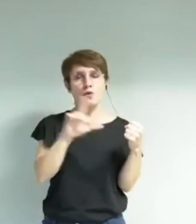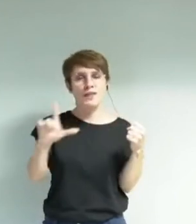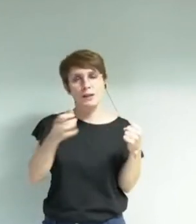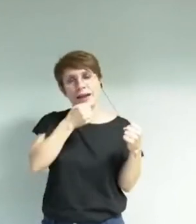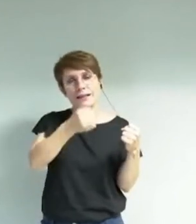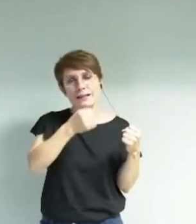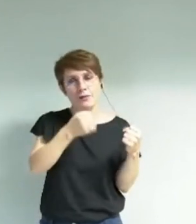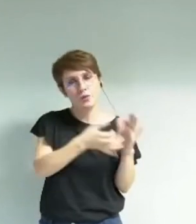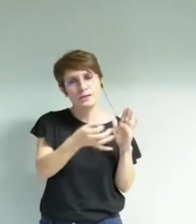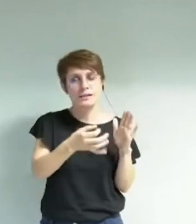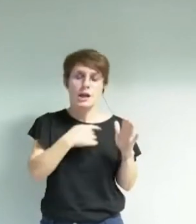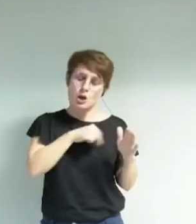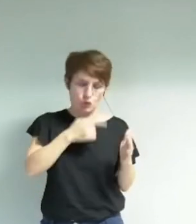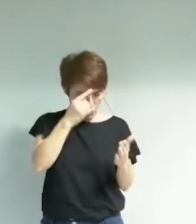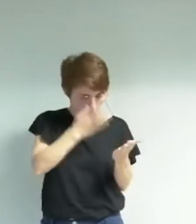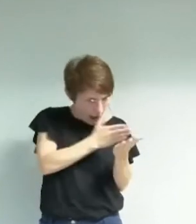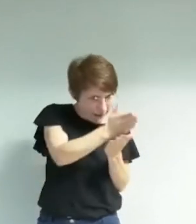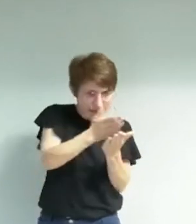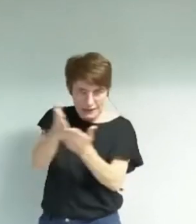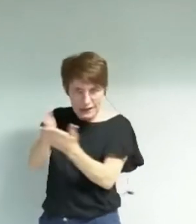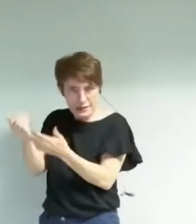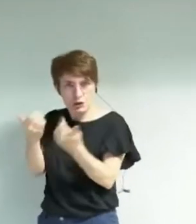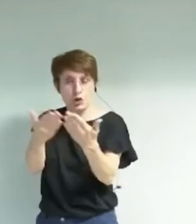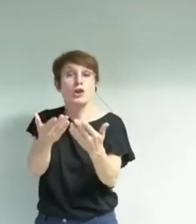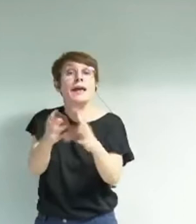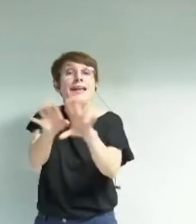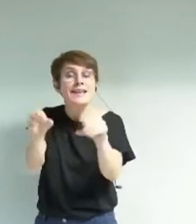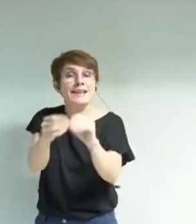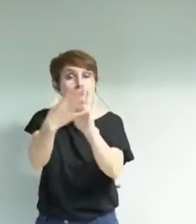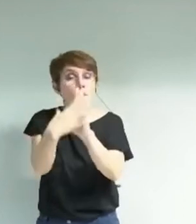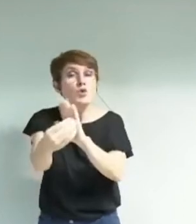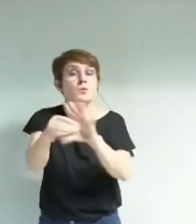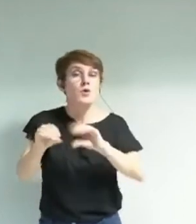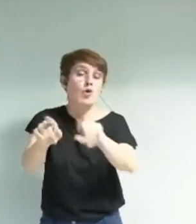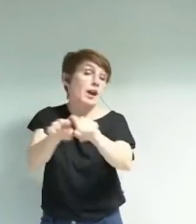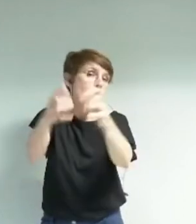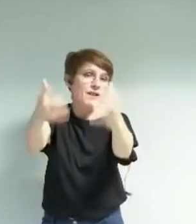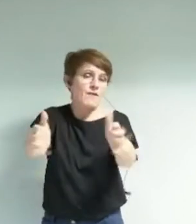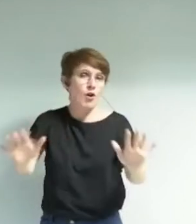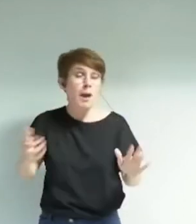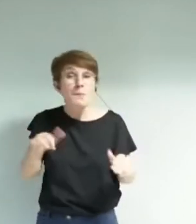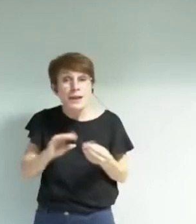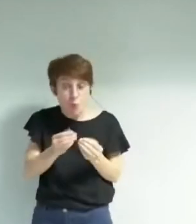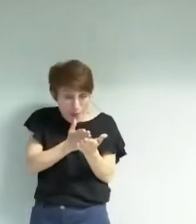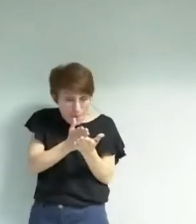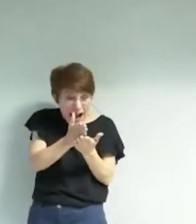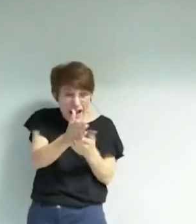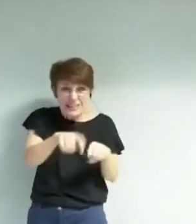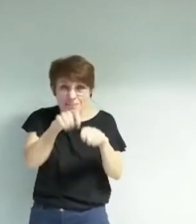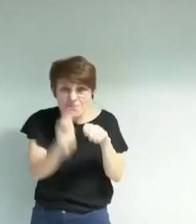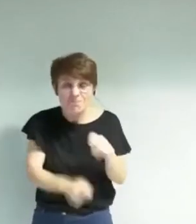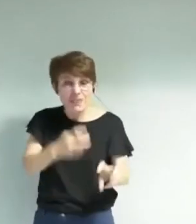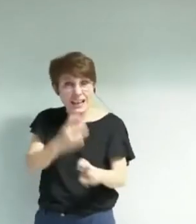les équipes les traduisent comme elles le veulent. Mais les axes sont tellement rigides que les interprétations en sont impossibles.